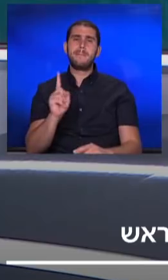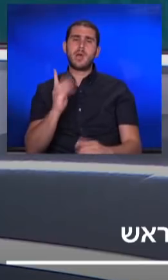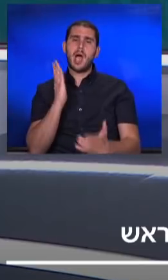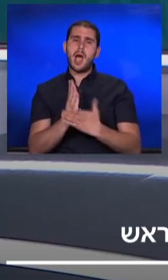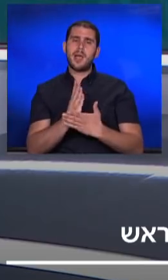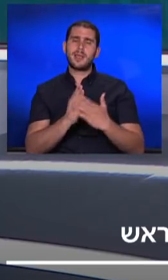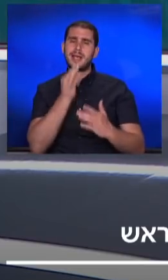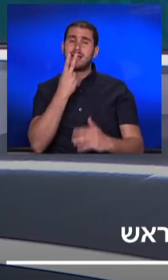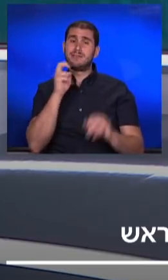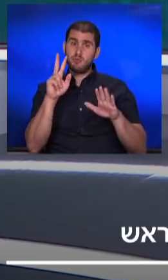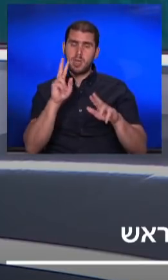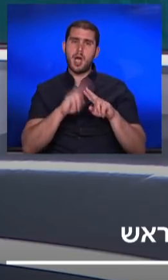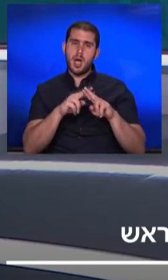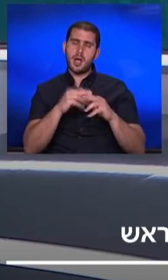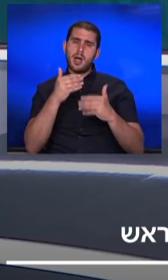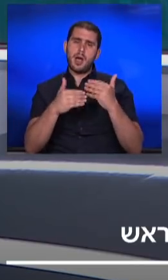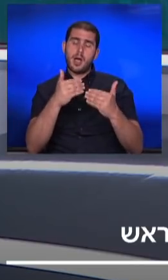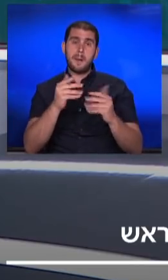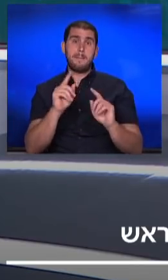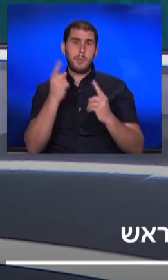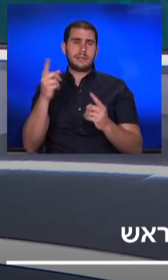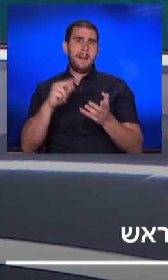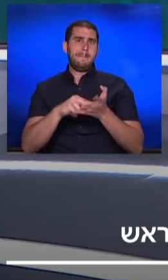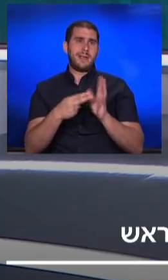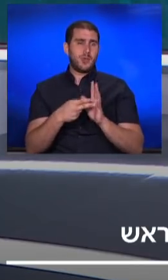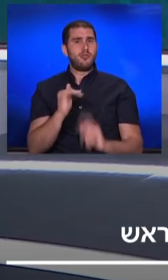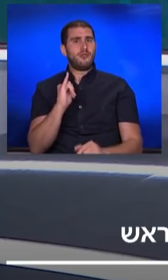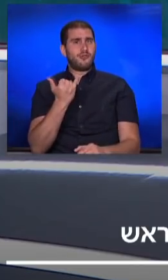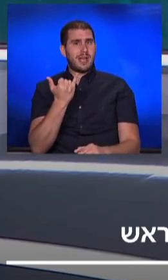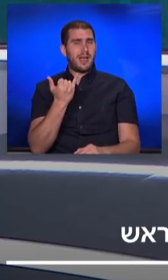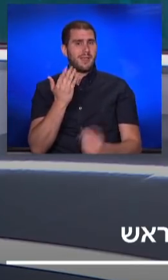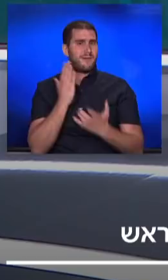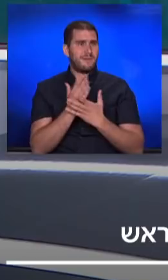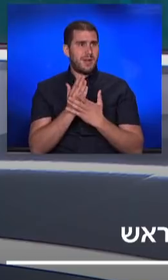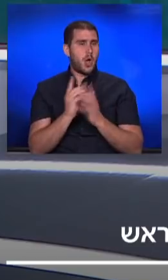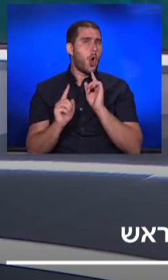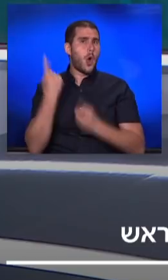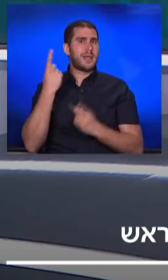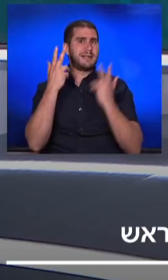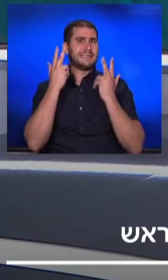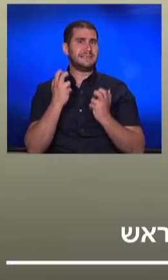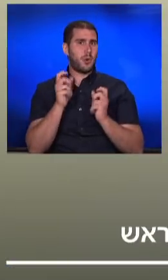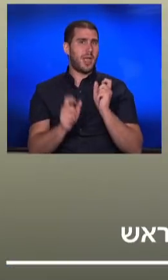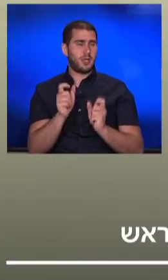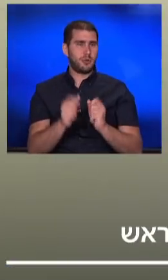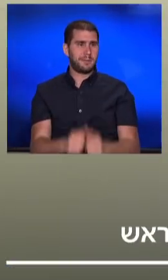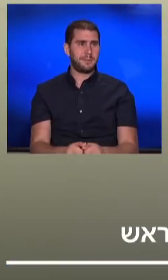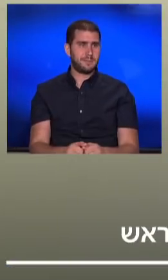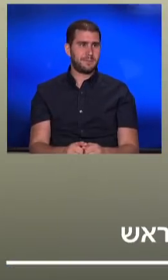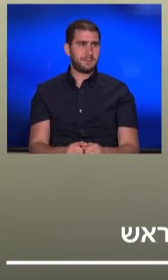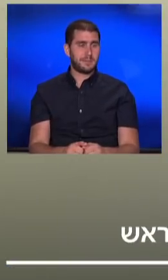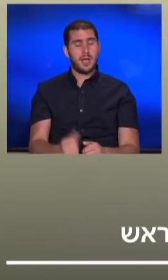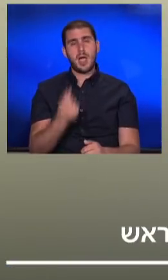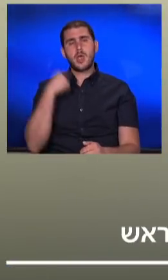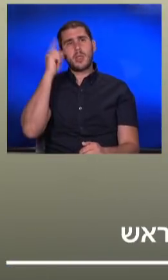28 ואחר כך ימשכו בהדרגתיות. בכל זאת זו מדיניות שכן חורגת מהציפיות של האנשים. אני לא